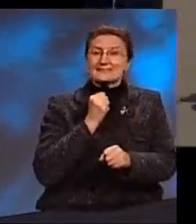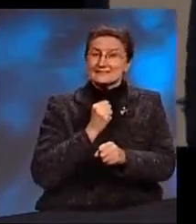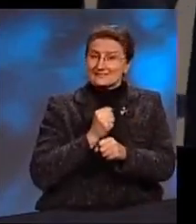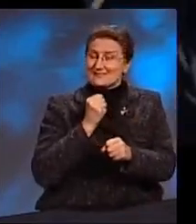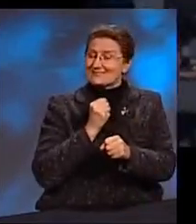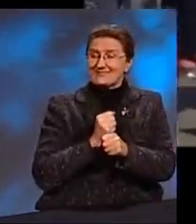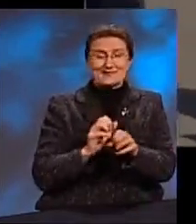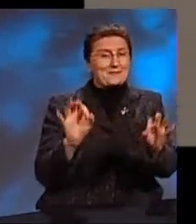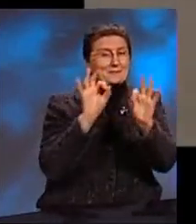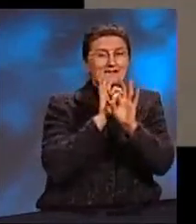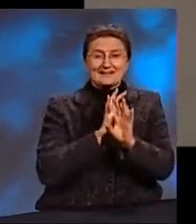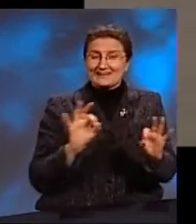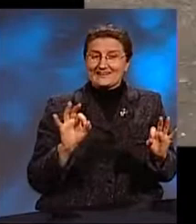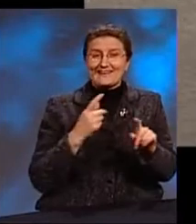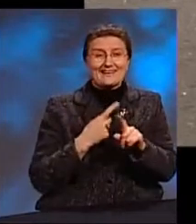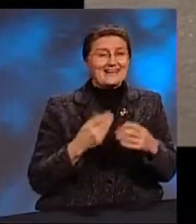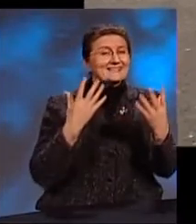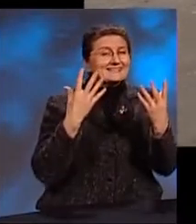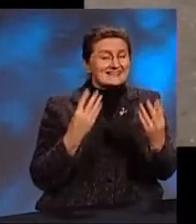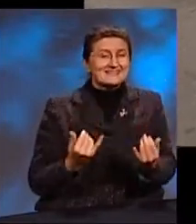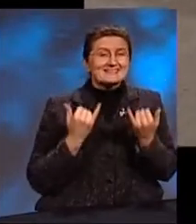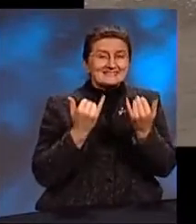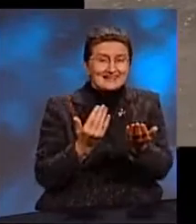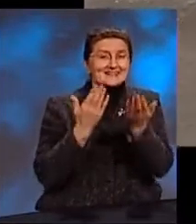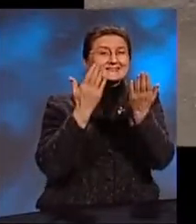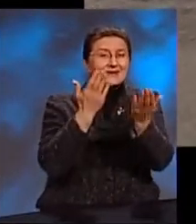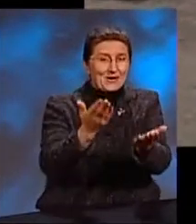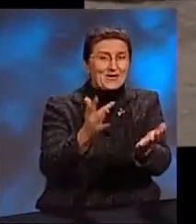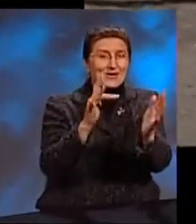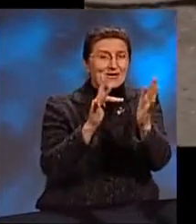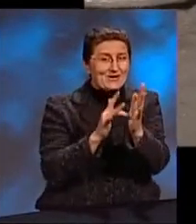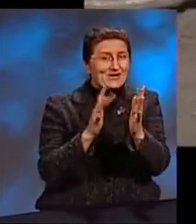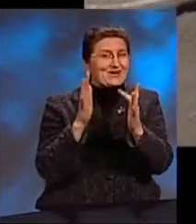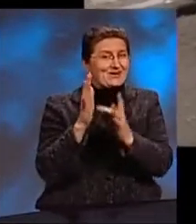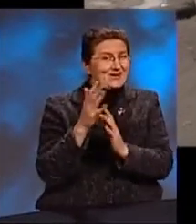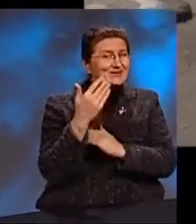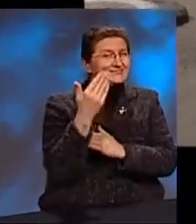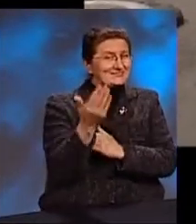прекрасный Этот день для тебя, Христос